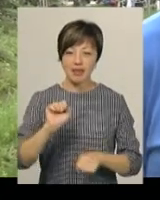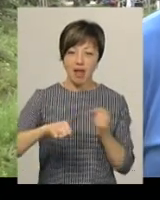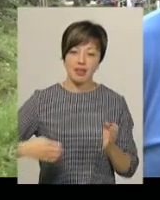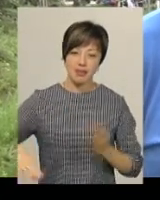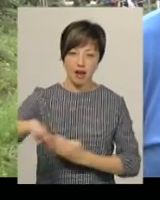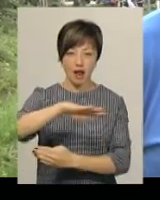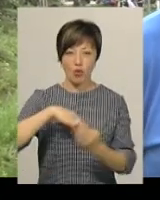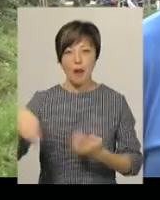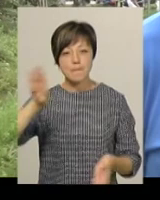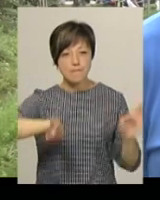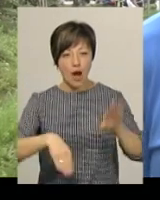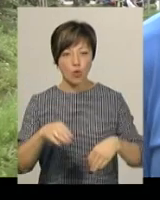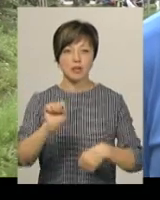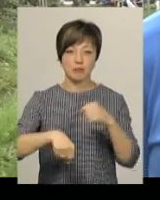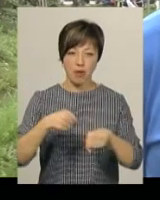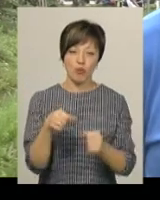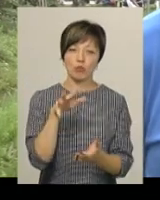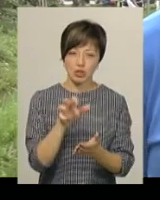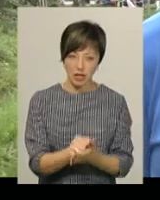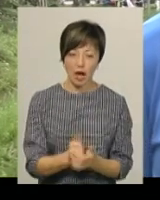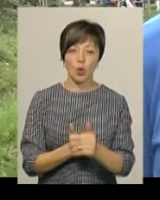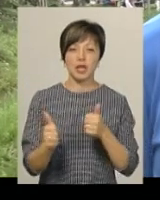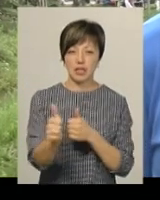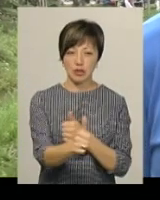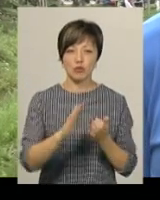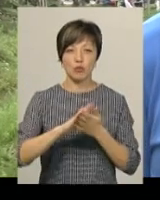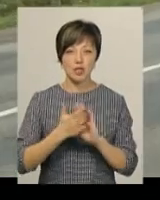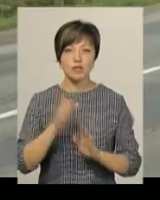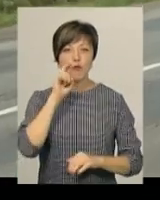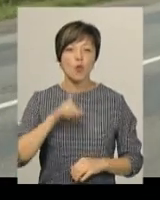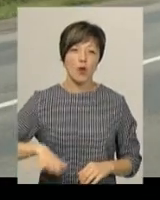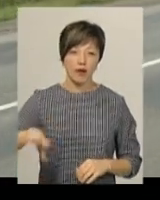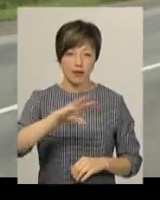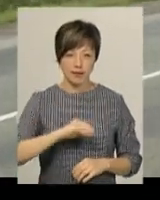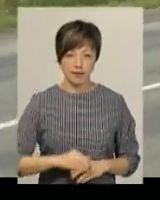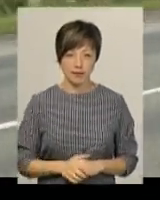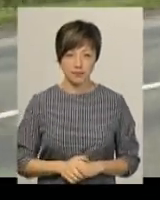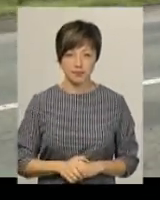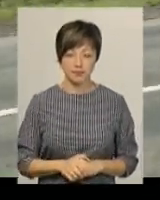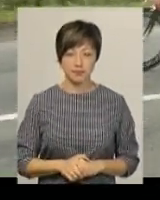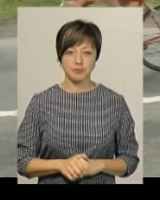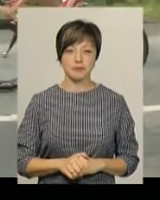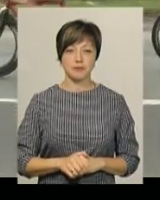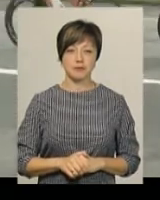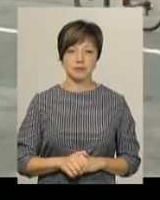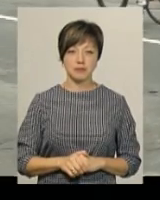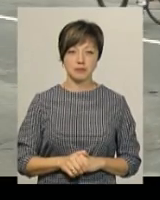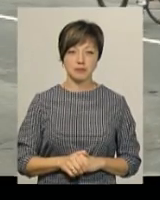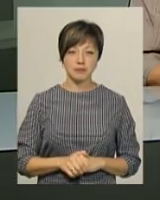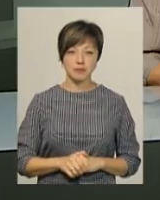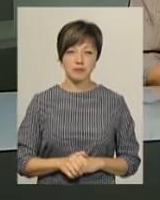і в маунтенбайку. І вони посідають лідируючу позицію в Україні. Світлана Поробок, Юрій Чорний, Новини, Поділя, Центр.